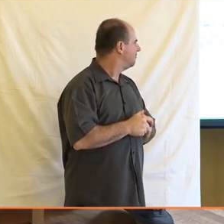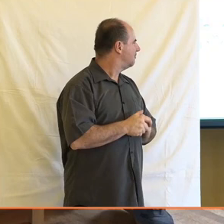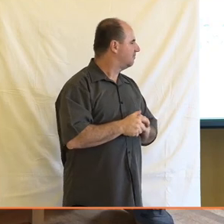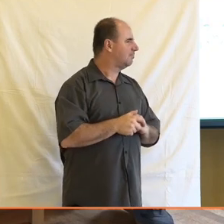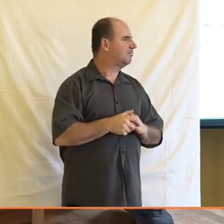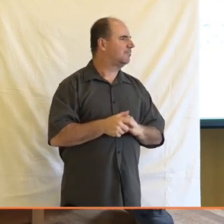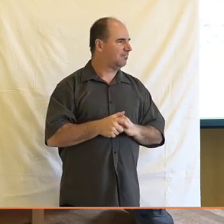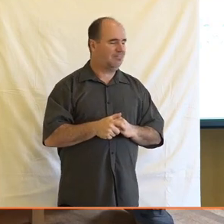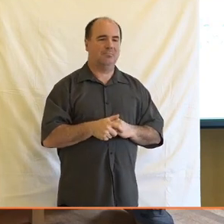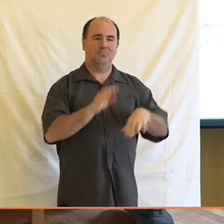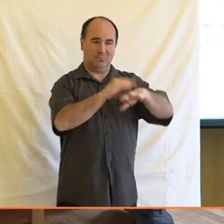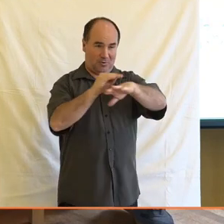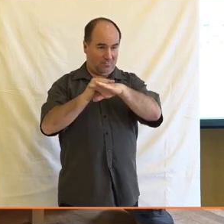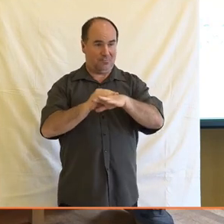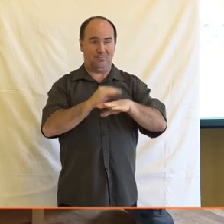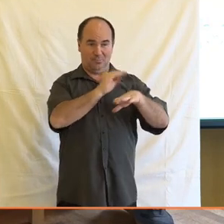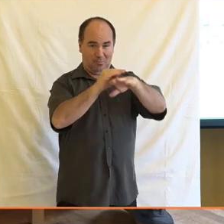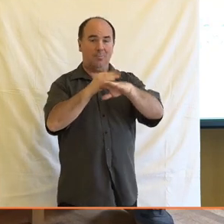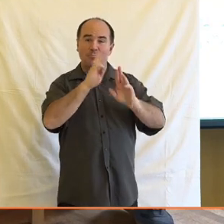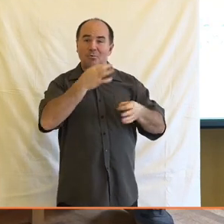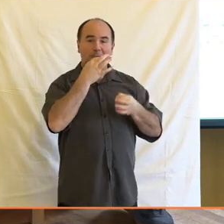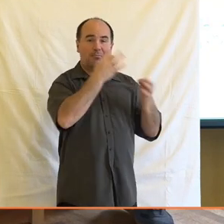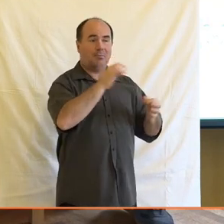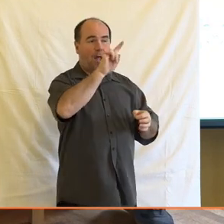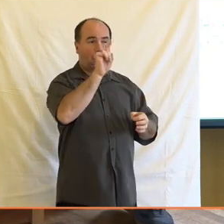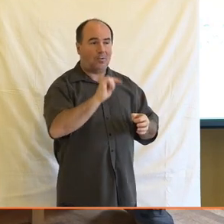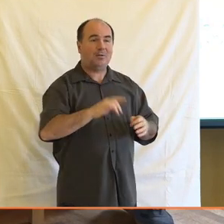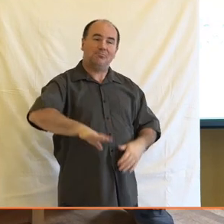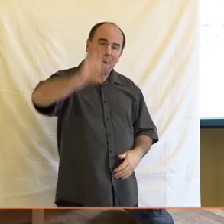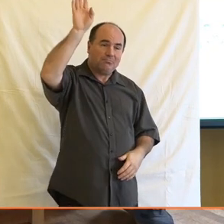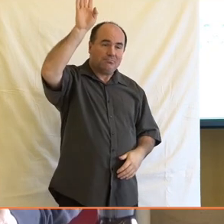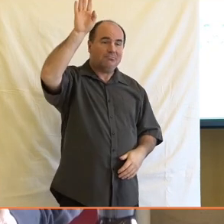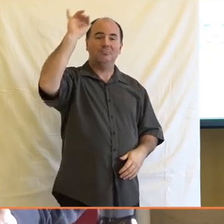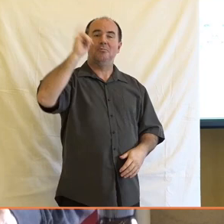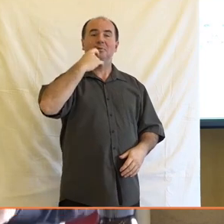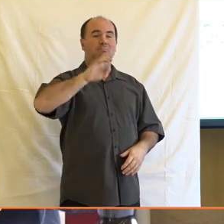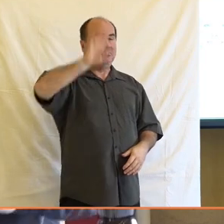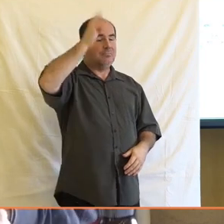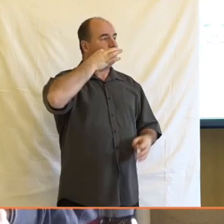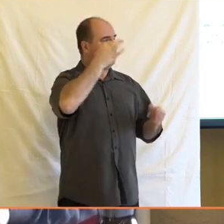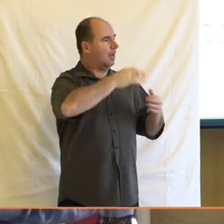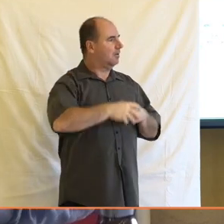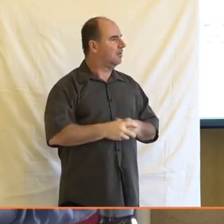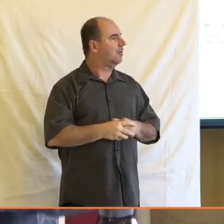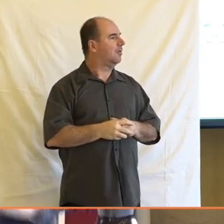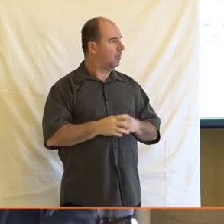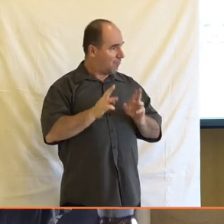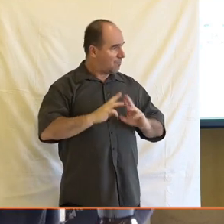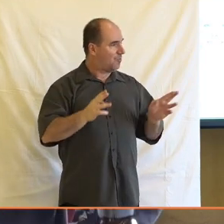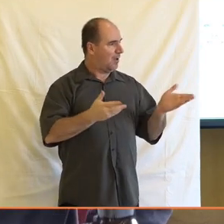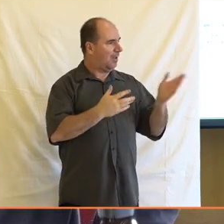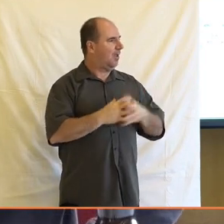Připomínám, že můžete poklád otázky, ať už tady živě zvednutím ruky. Mně se právě nedávno na jedné konferenci stalo, že tam byla k dispozici